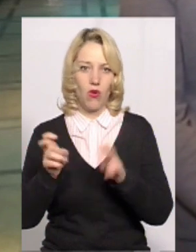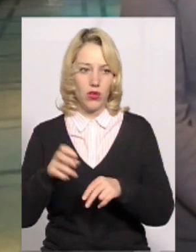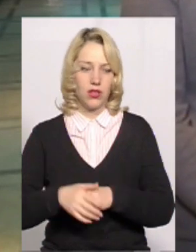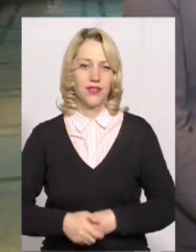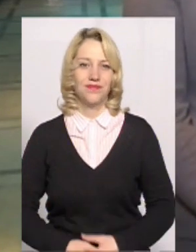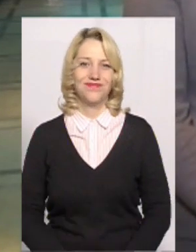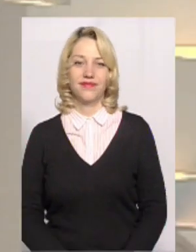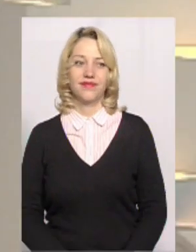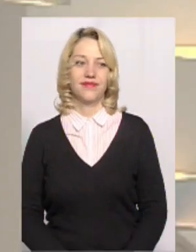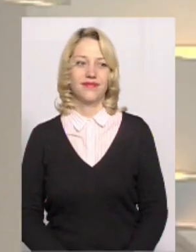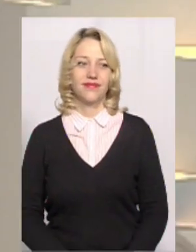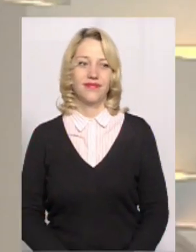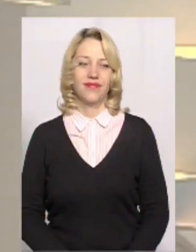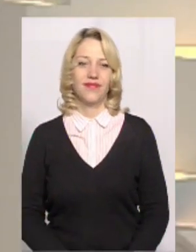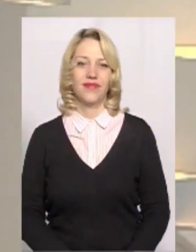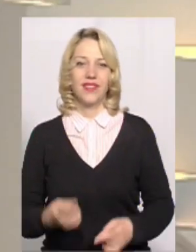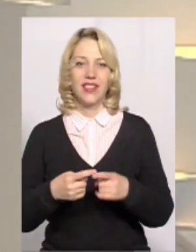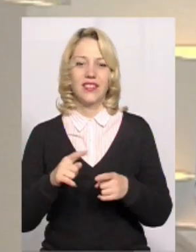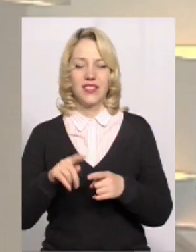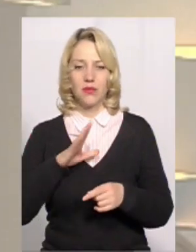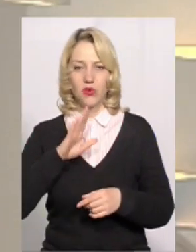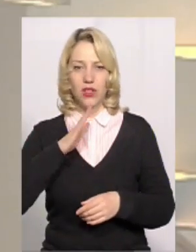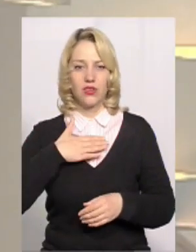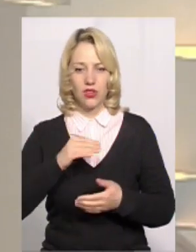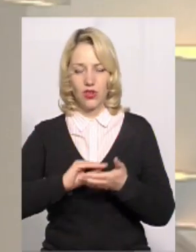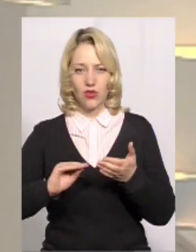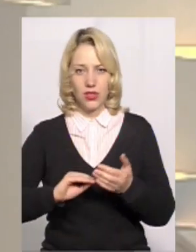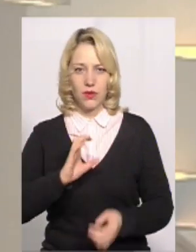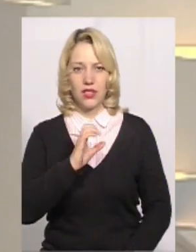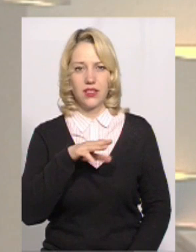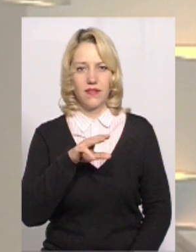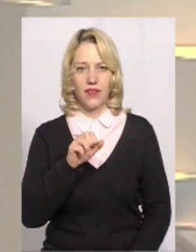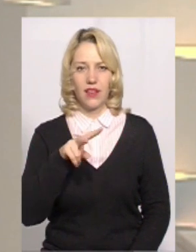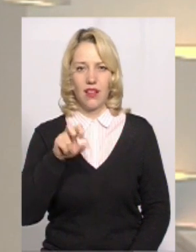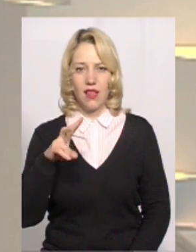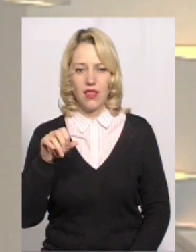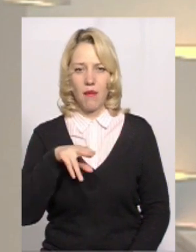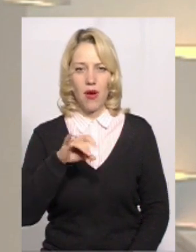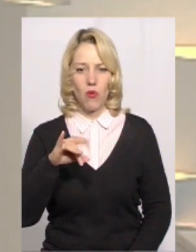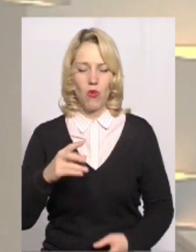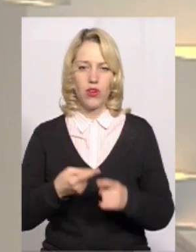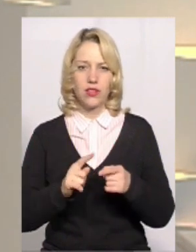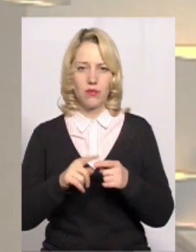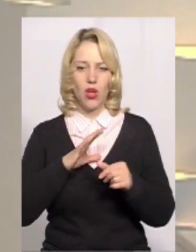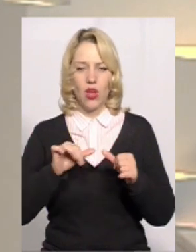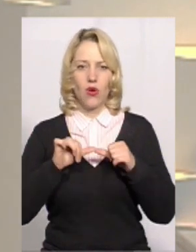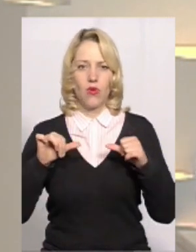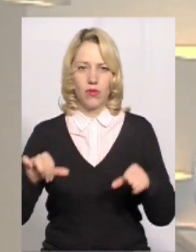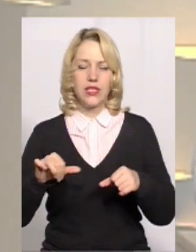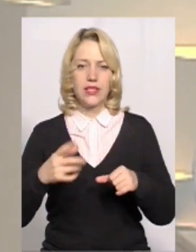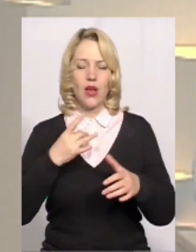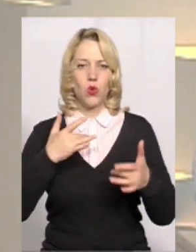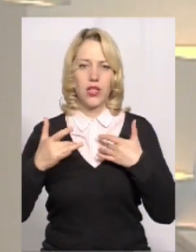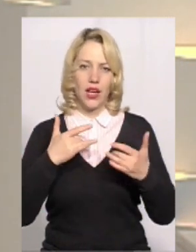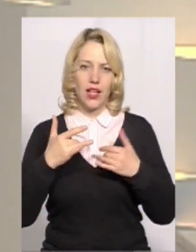Студія. Це була Светлана Поробок і включення із дільничої виборчої комісії, яка розташовується у